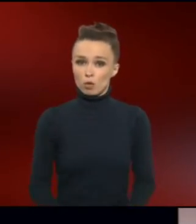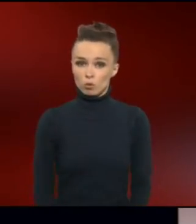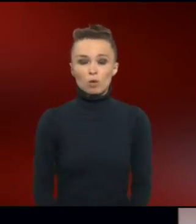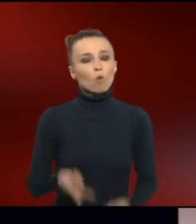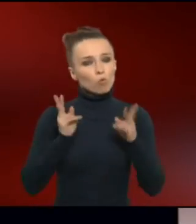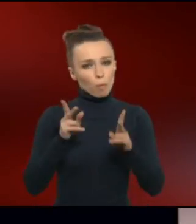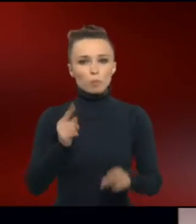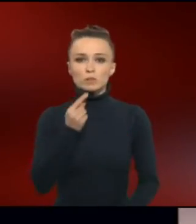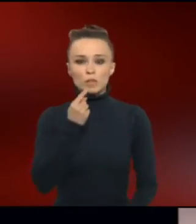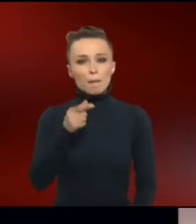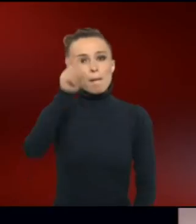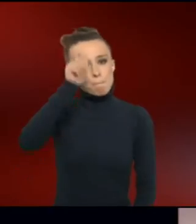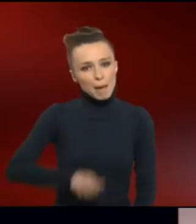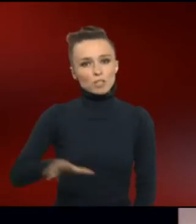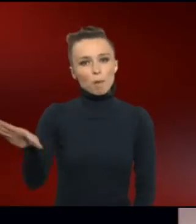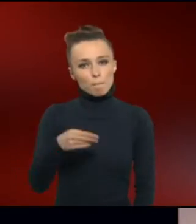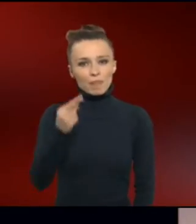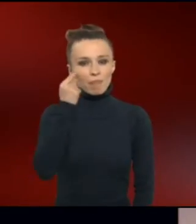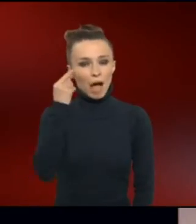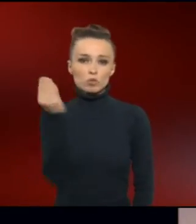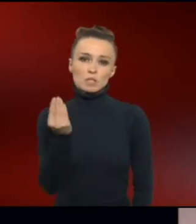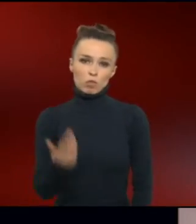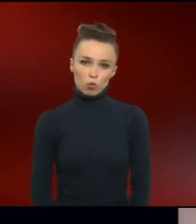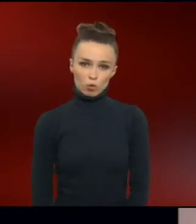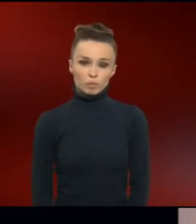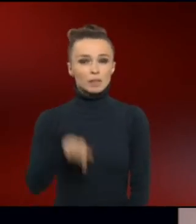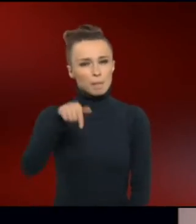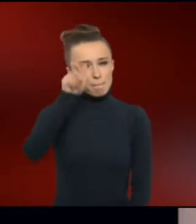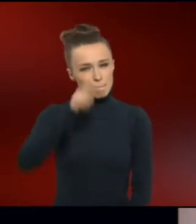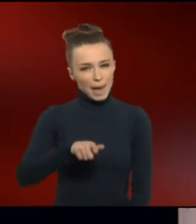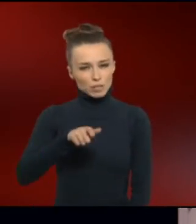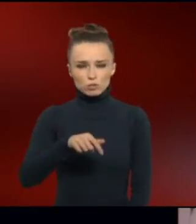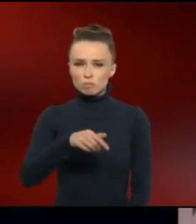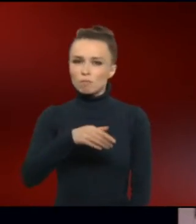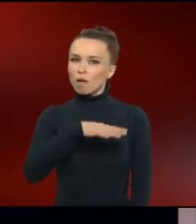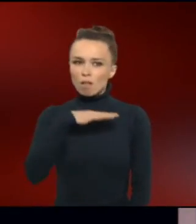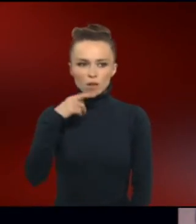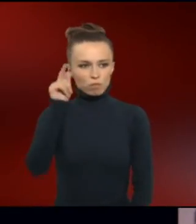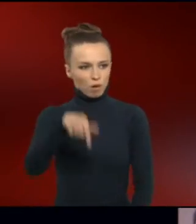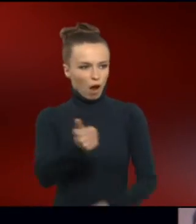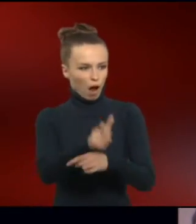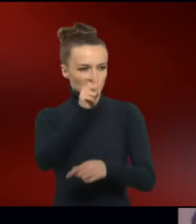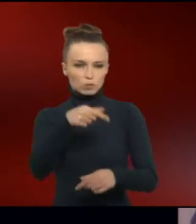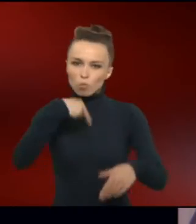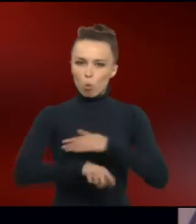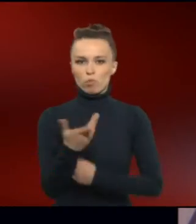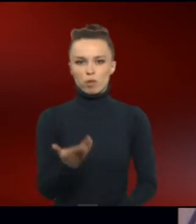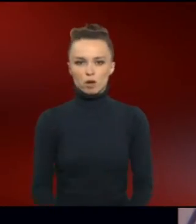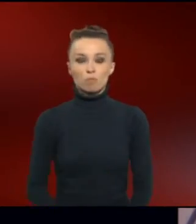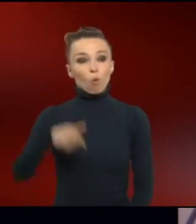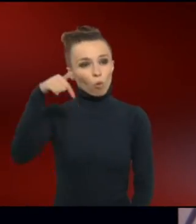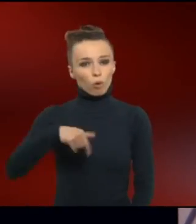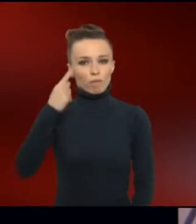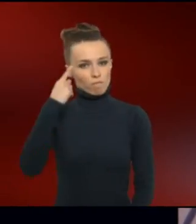Korrekt heißt es Menschen mit Down-Syndrom. Und diese Menschen sind lange Zeit stark unterschätzt worden. Heute weiß man, sie